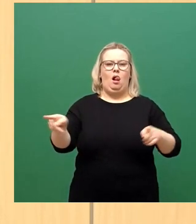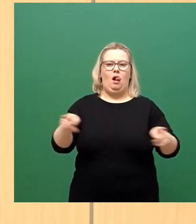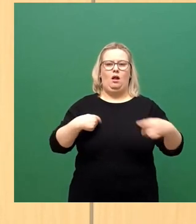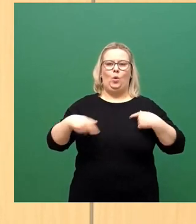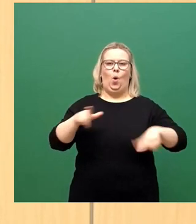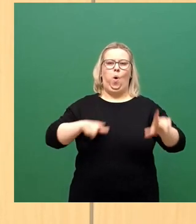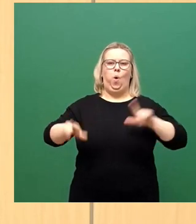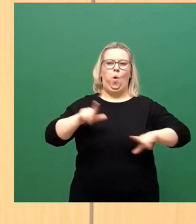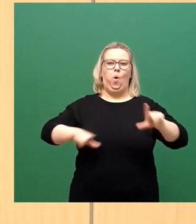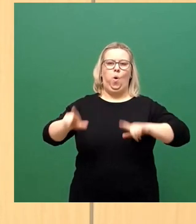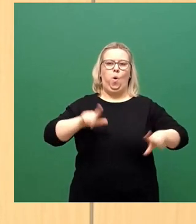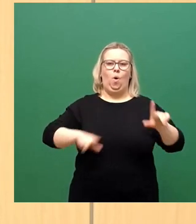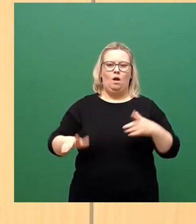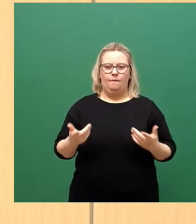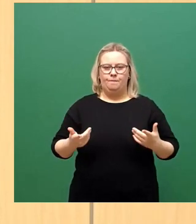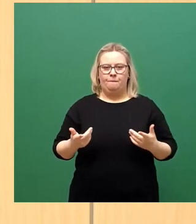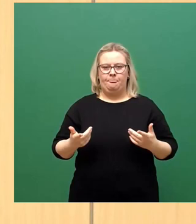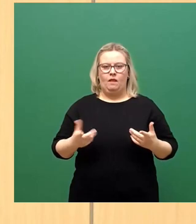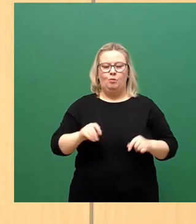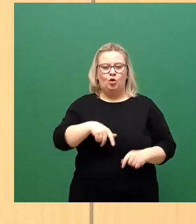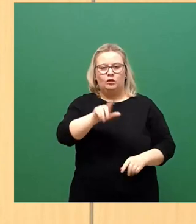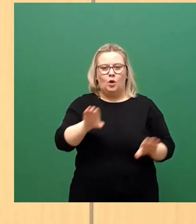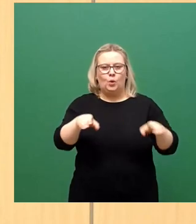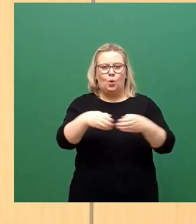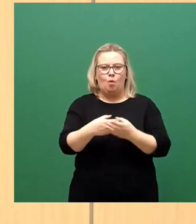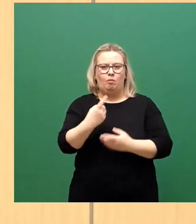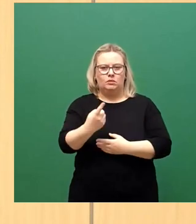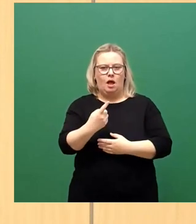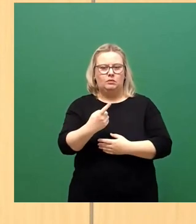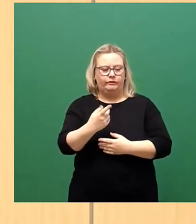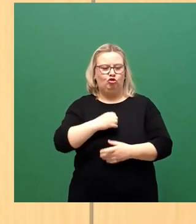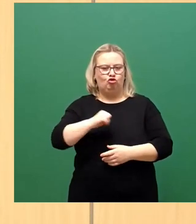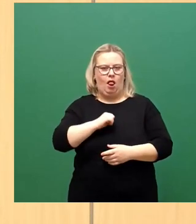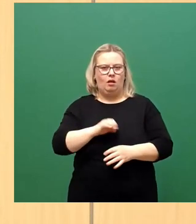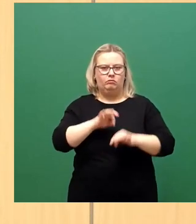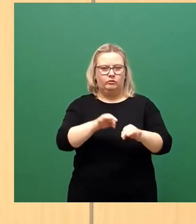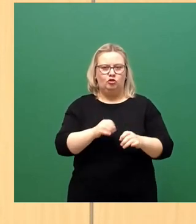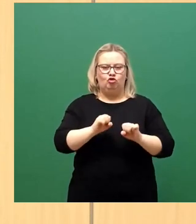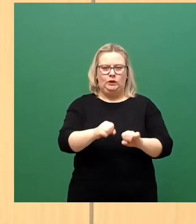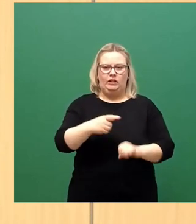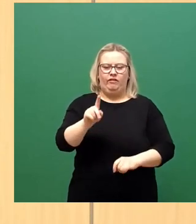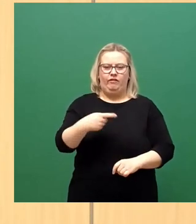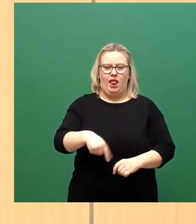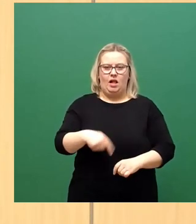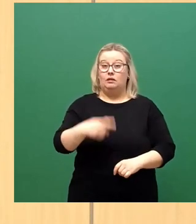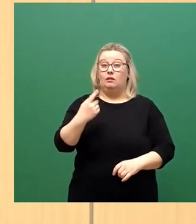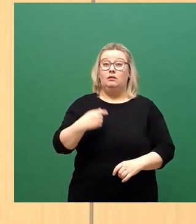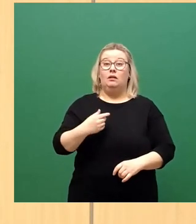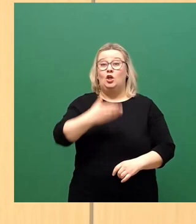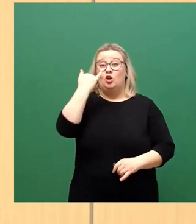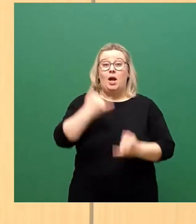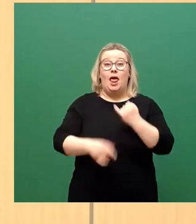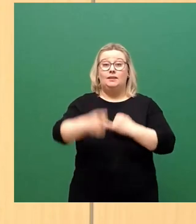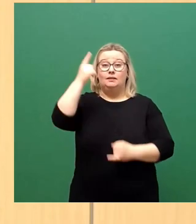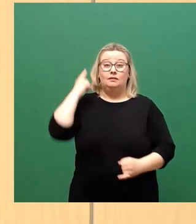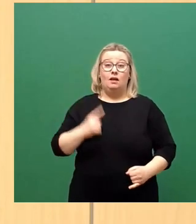Vulnerable Gruppen wurden unzureichend geschützt. Im Sommer des vergangenen Jahres musste ich mir im